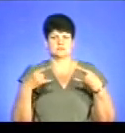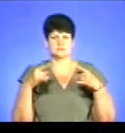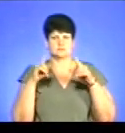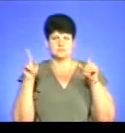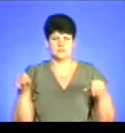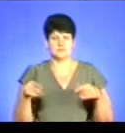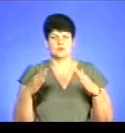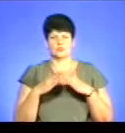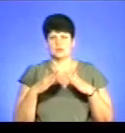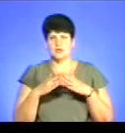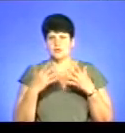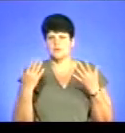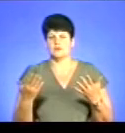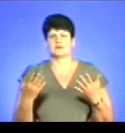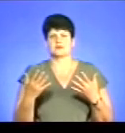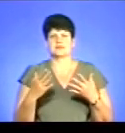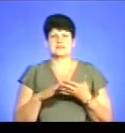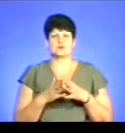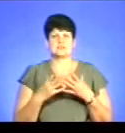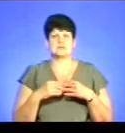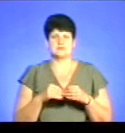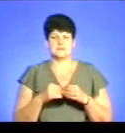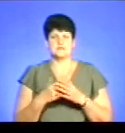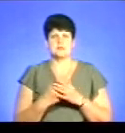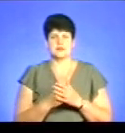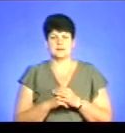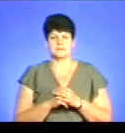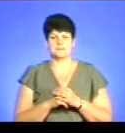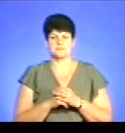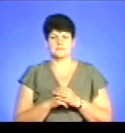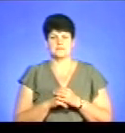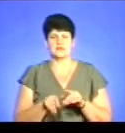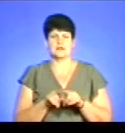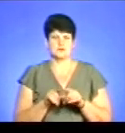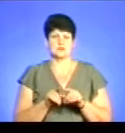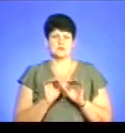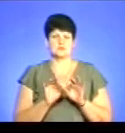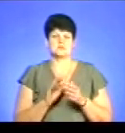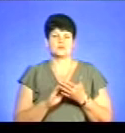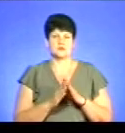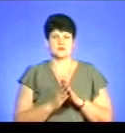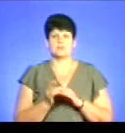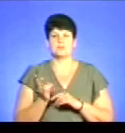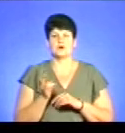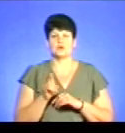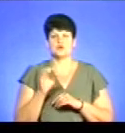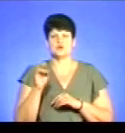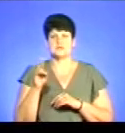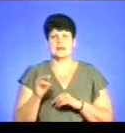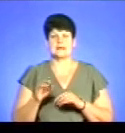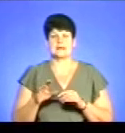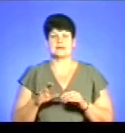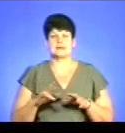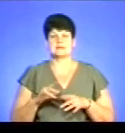будинок, на ситуації в сім'ї. Наприклад, також змоделюємо ситуацію. Приходить соціальний інспектор,